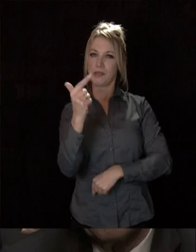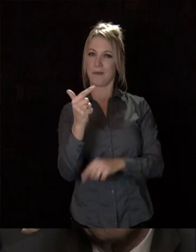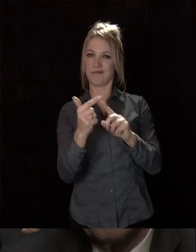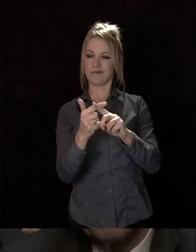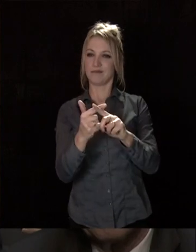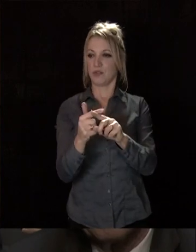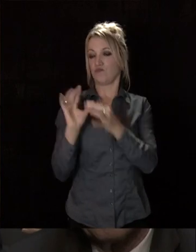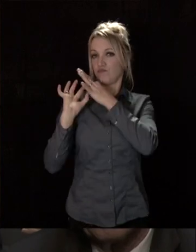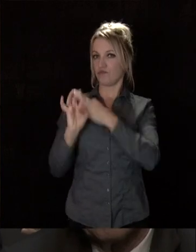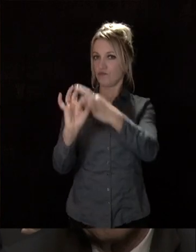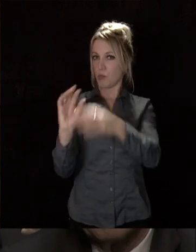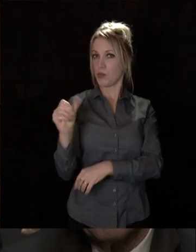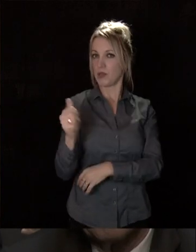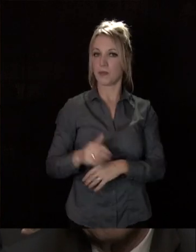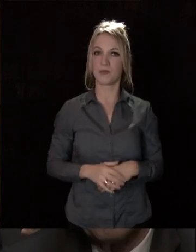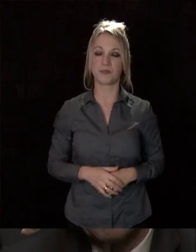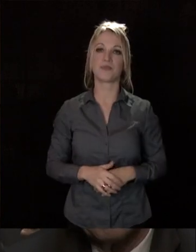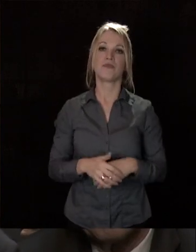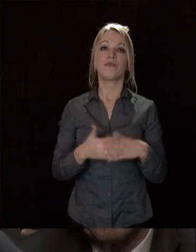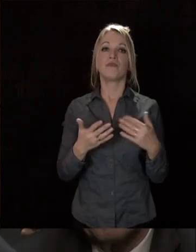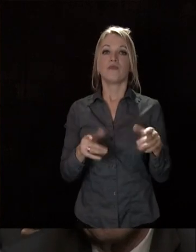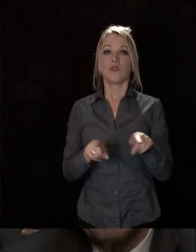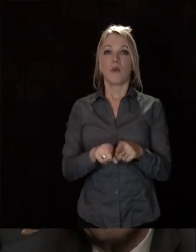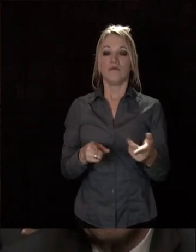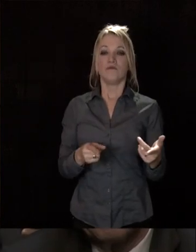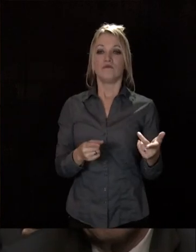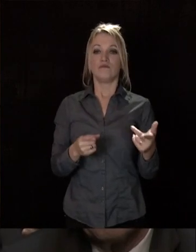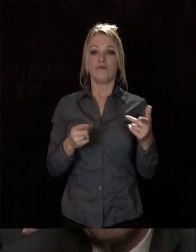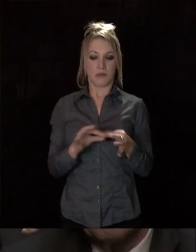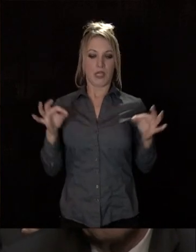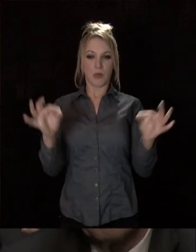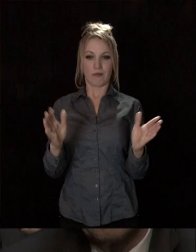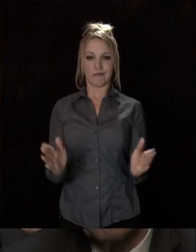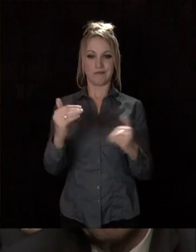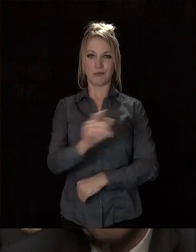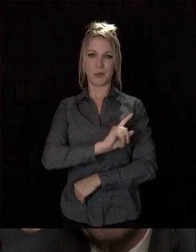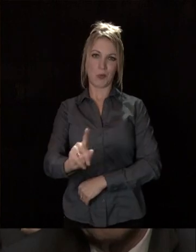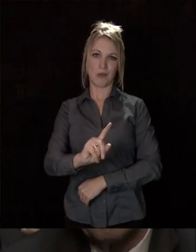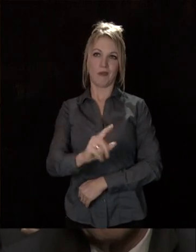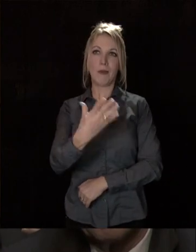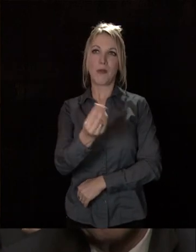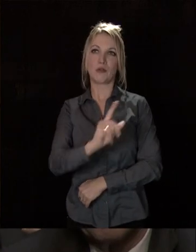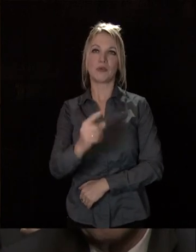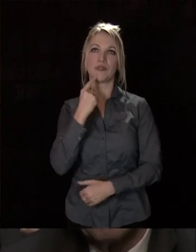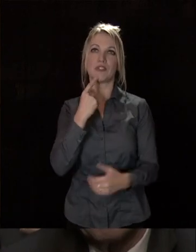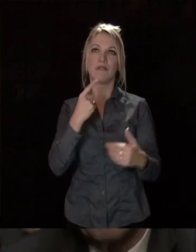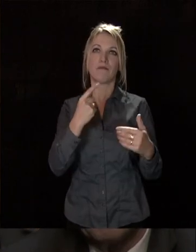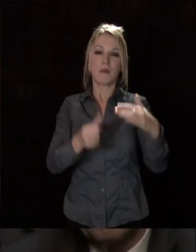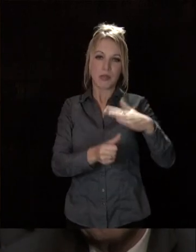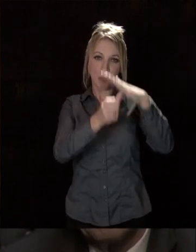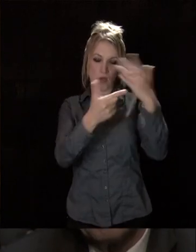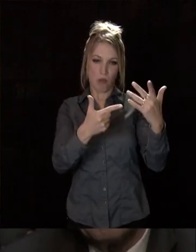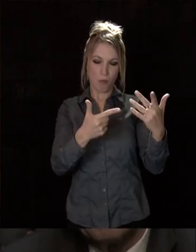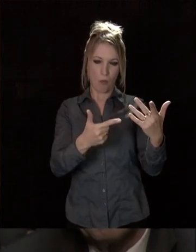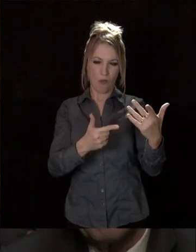précédent propos, c'est que ce n'est pas au service de son seul périmètre. N'ayez pas peur, être métropole, c'est pas avoir les yeux